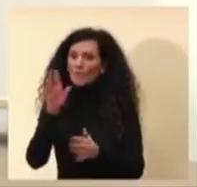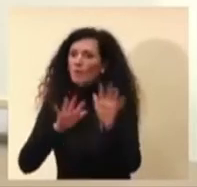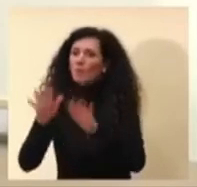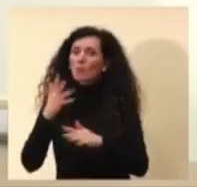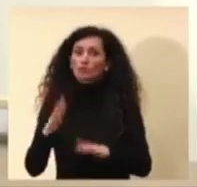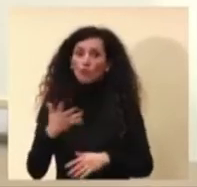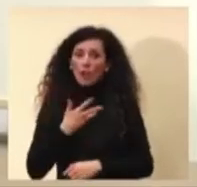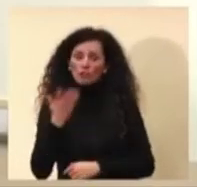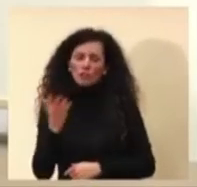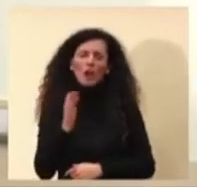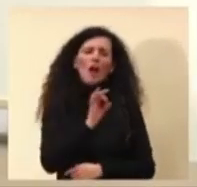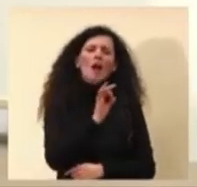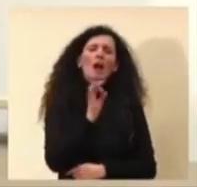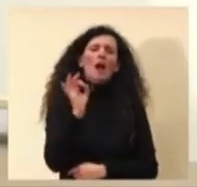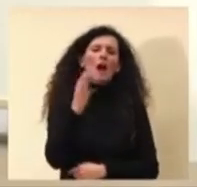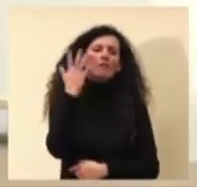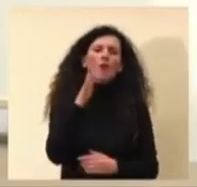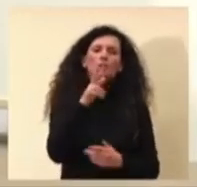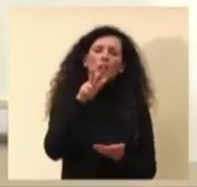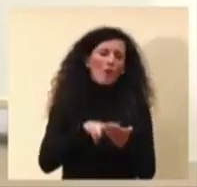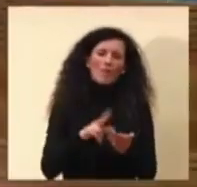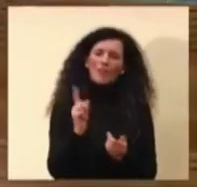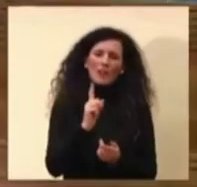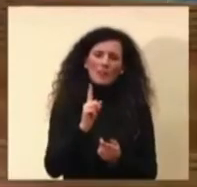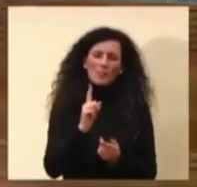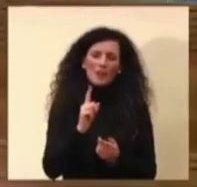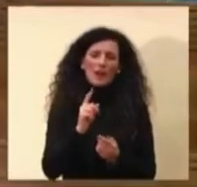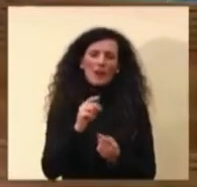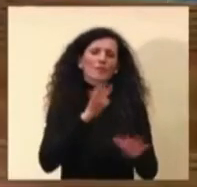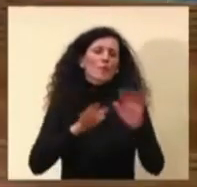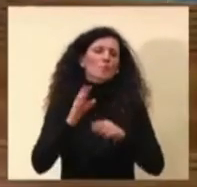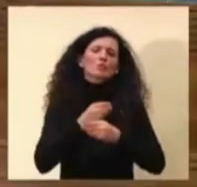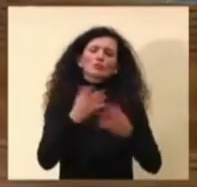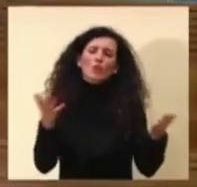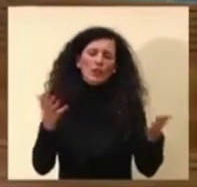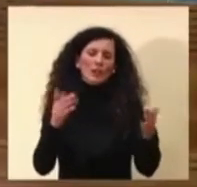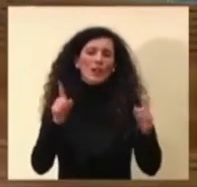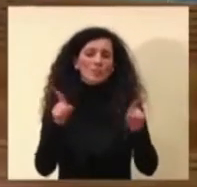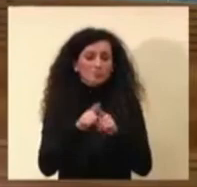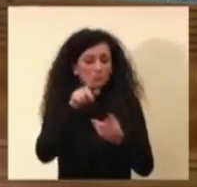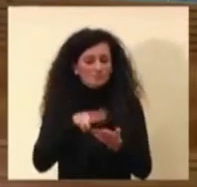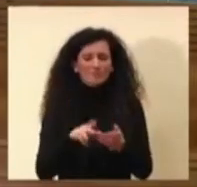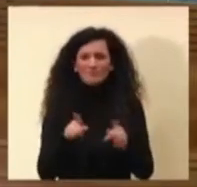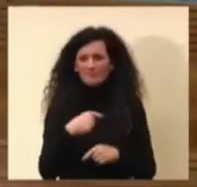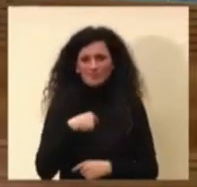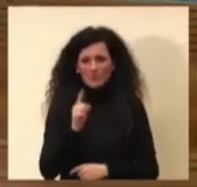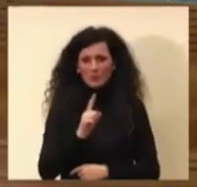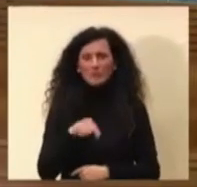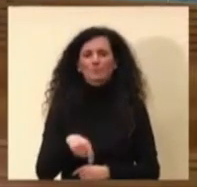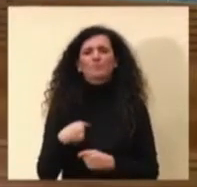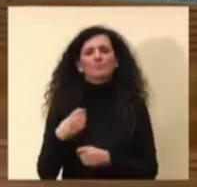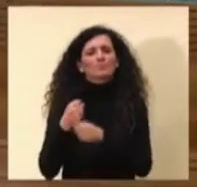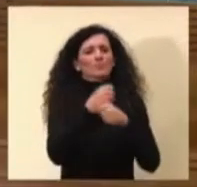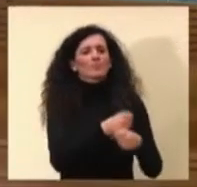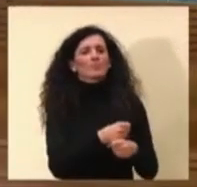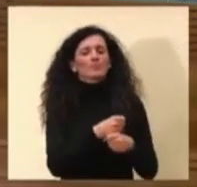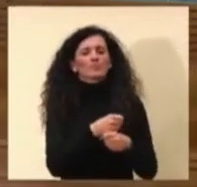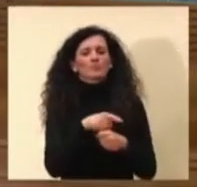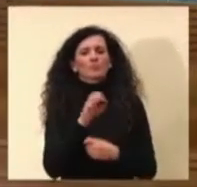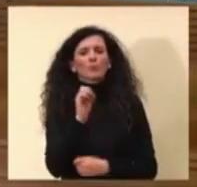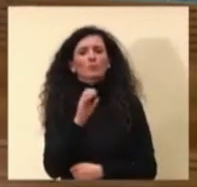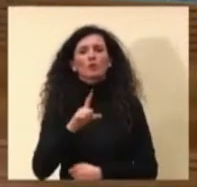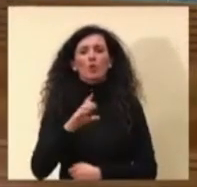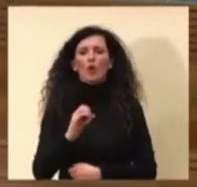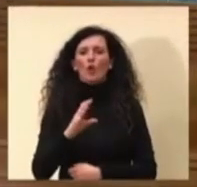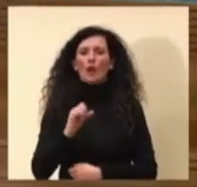illazioni. Do la parola al professor Locatelli per analizzare i dati appena presentati, grazie. Sì grazie,